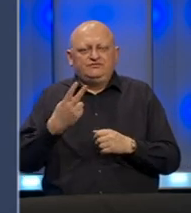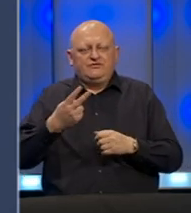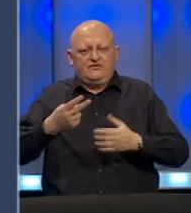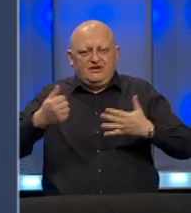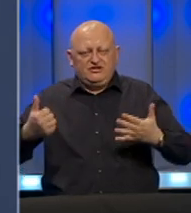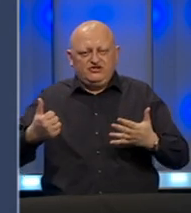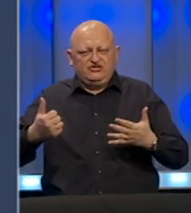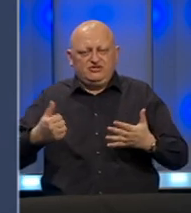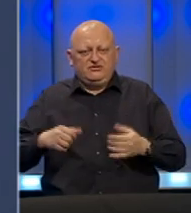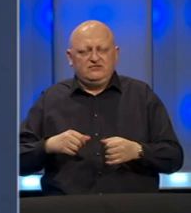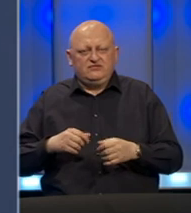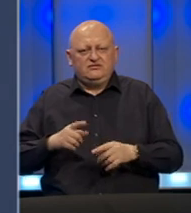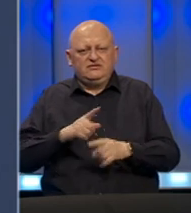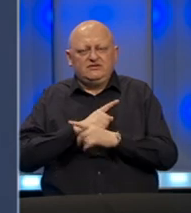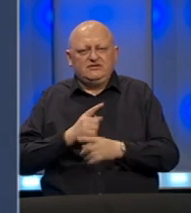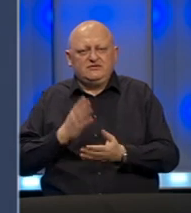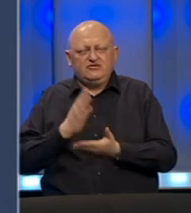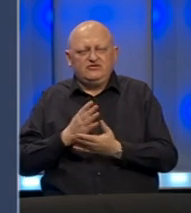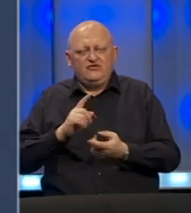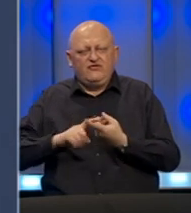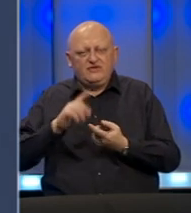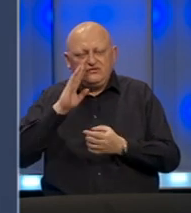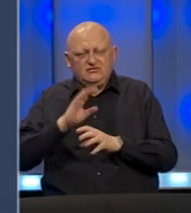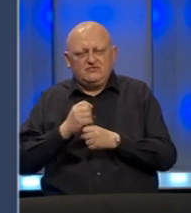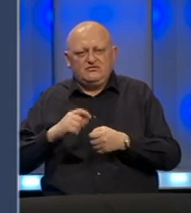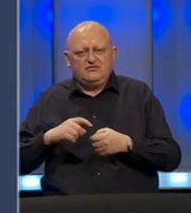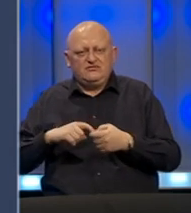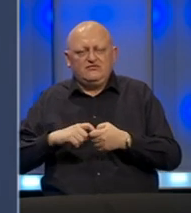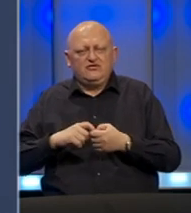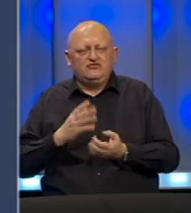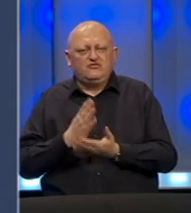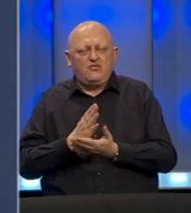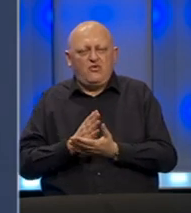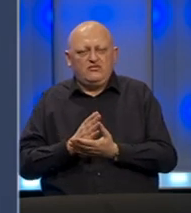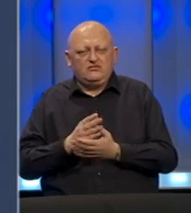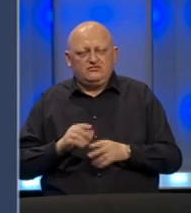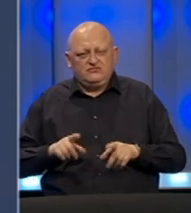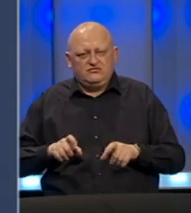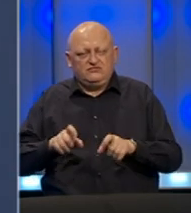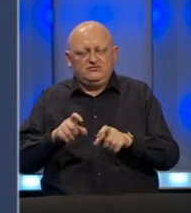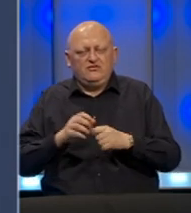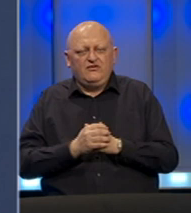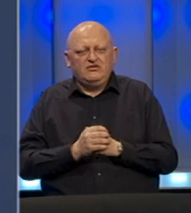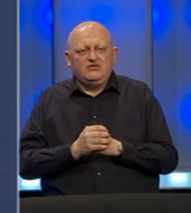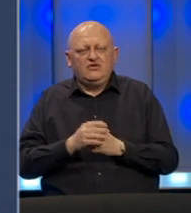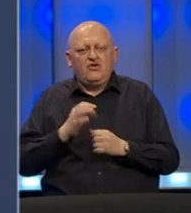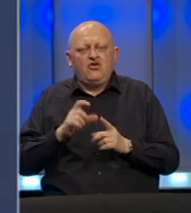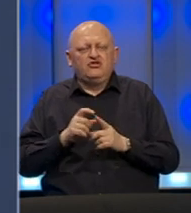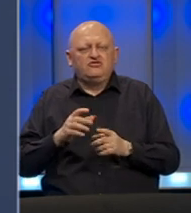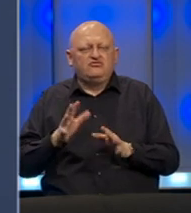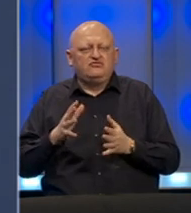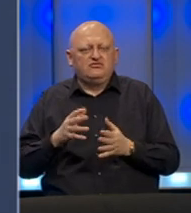26 smrtnih slučaja u Federaciji Bosne i Hercegove vežemo uz pojavu COVID-19, od čega je